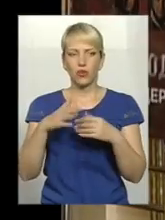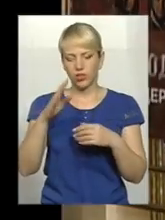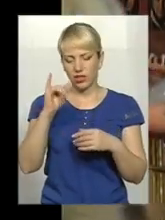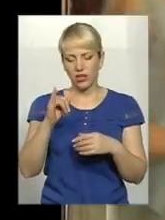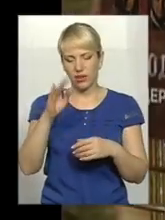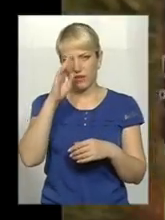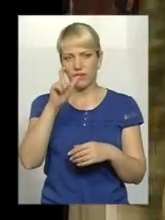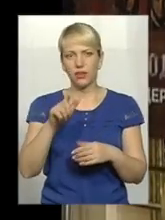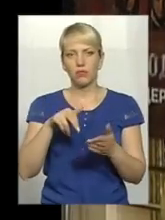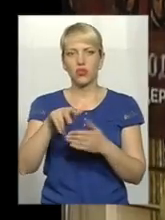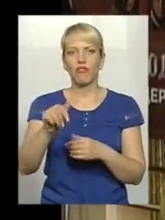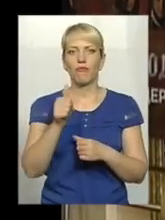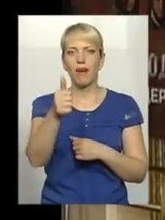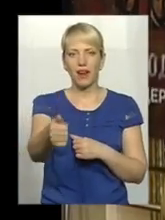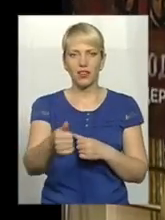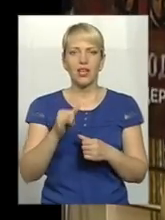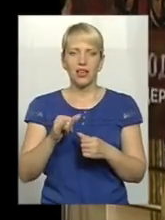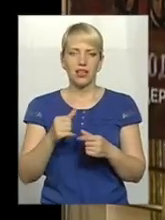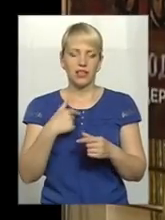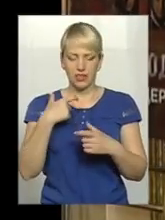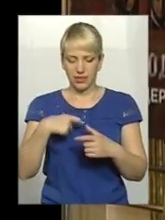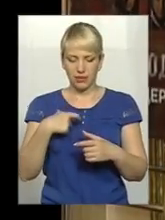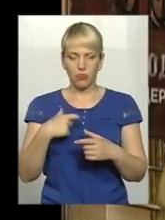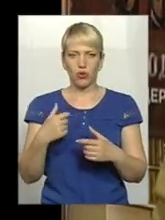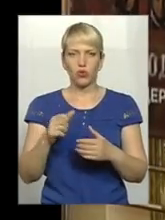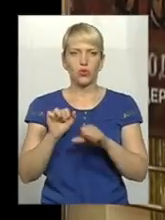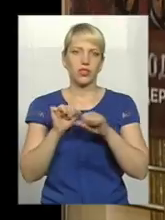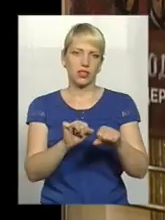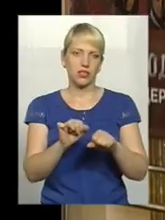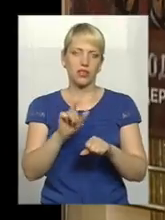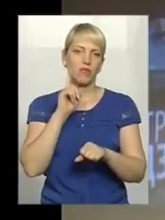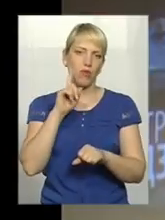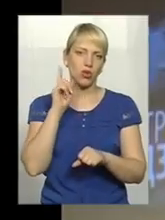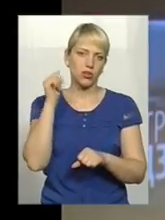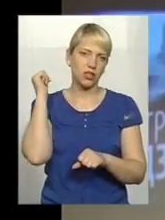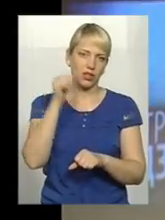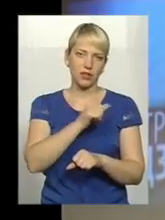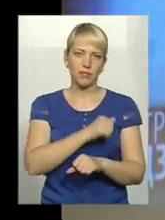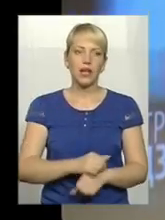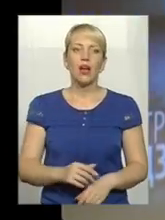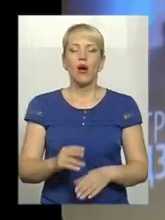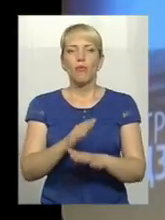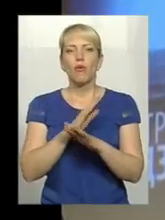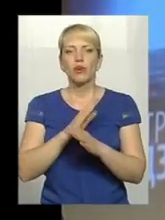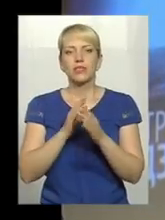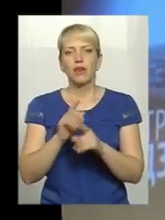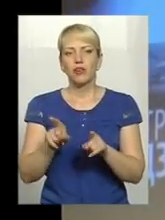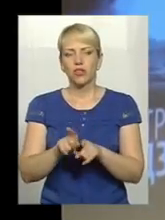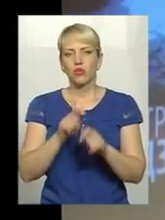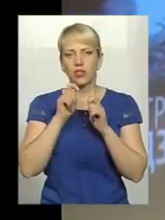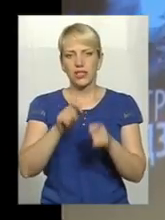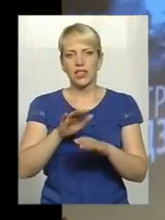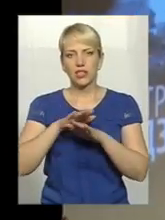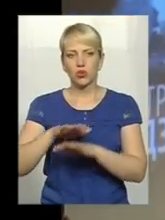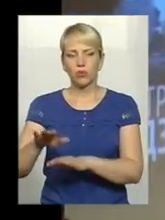закрив з собою. І це найбільше його характеризує, тому що він завжди йшов попереду. Посмертно нагородили і заступника командиру